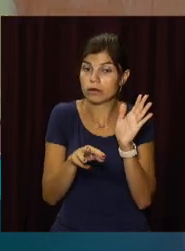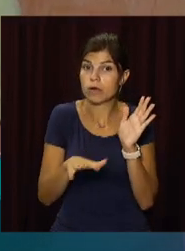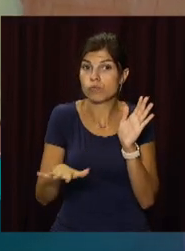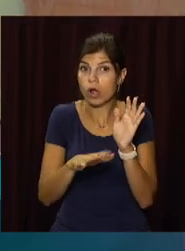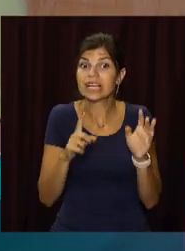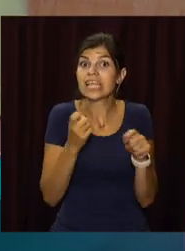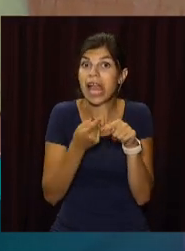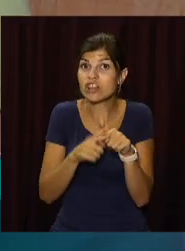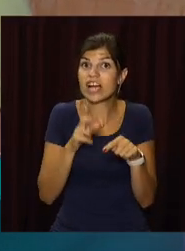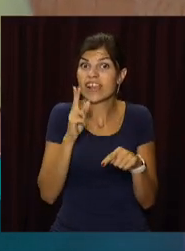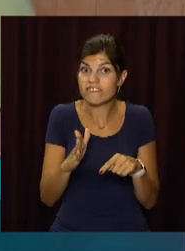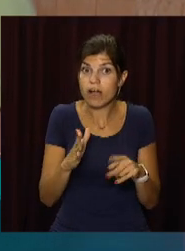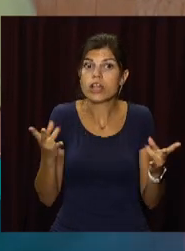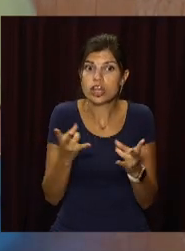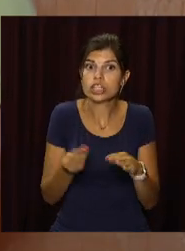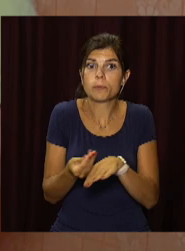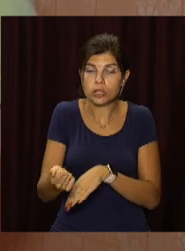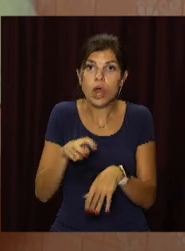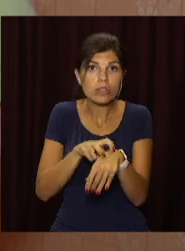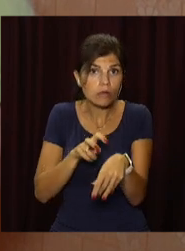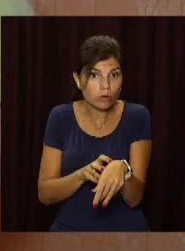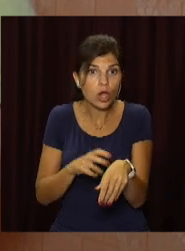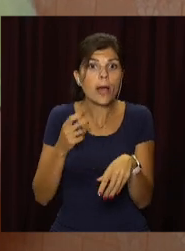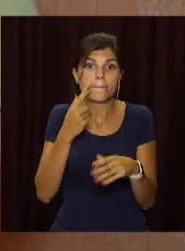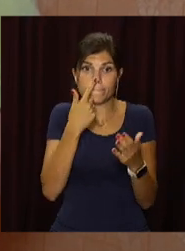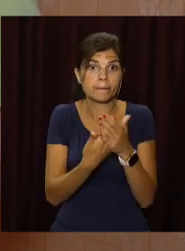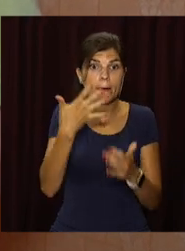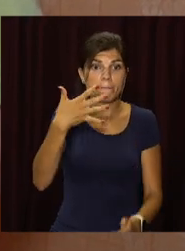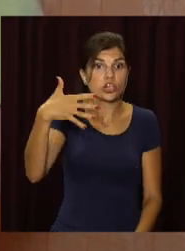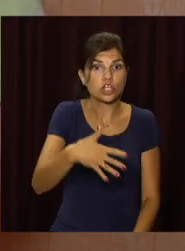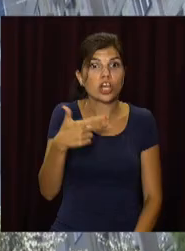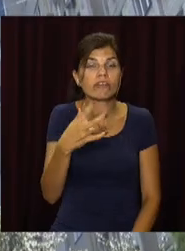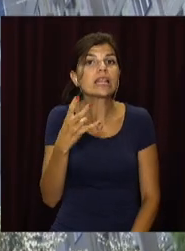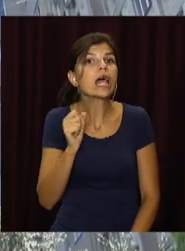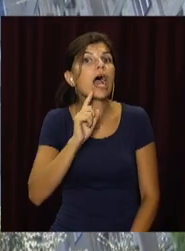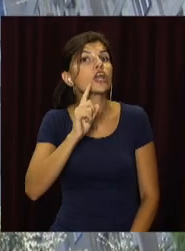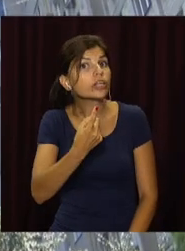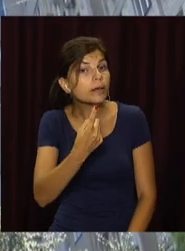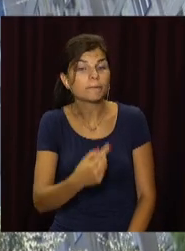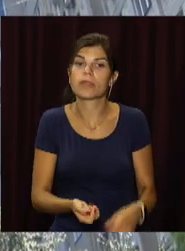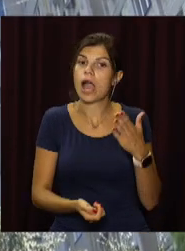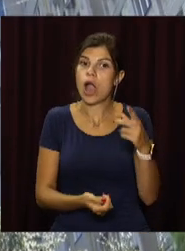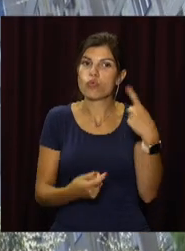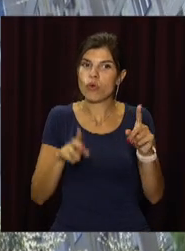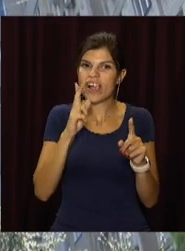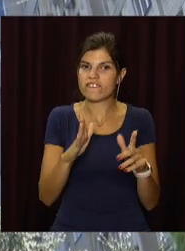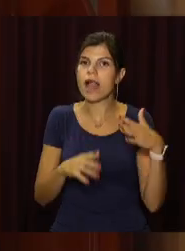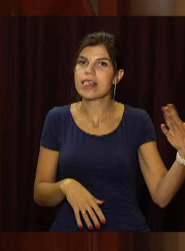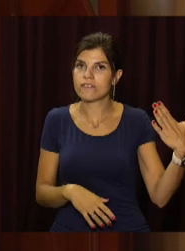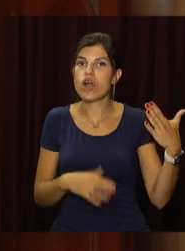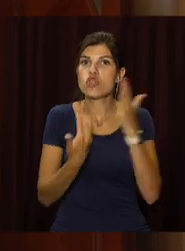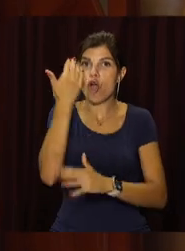тому за цю квартиру треба сплачувати податок біля 5 тисяч гривень на рік. А ця квартира на лівому березі у